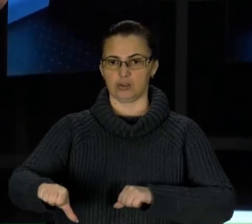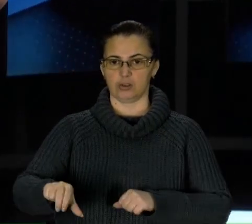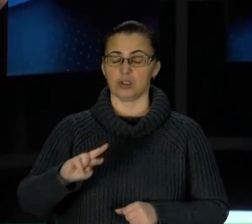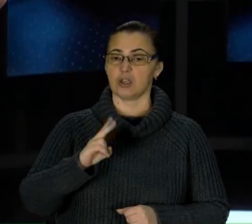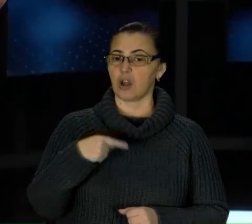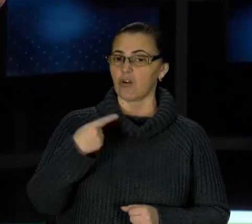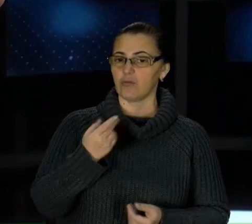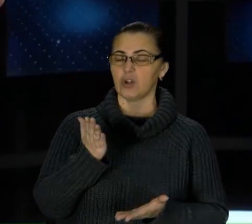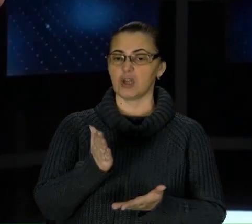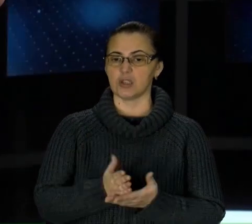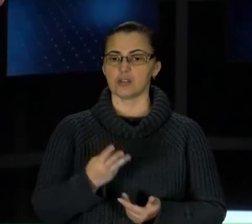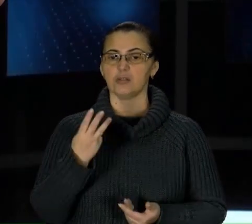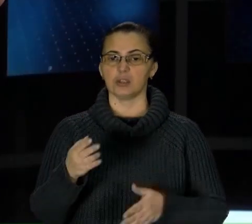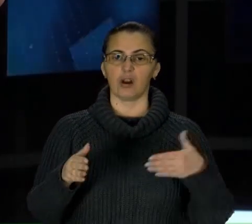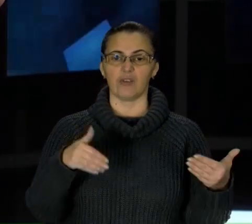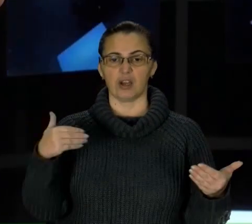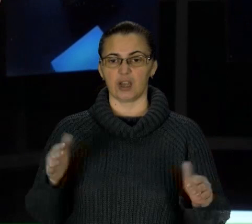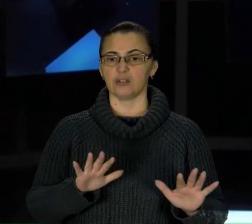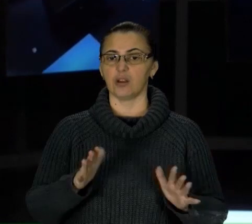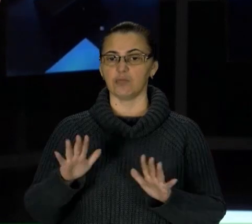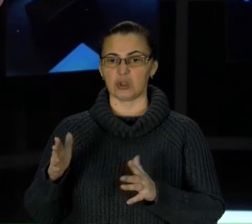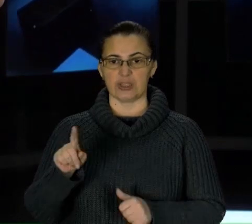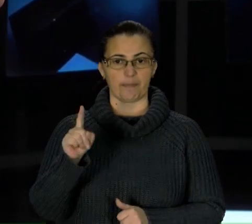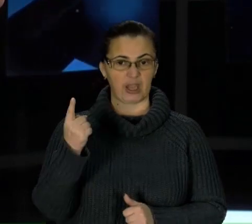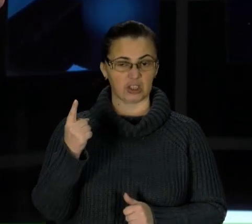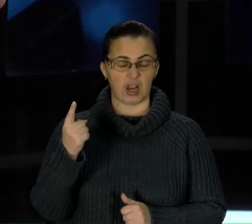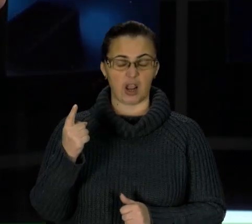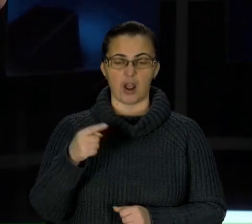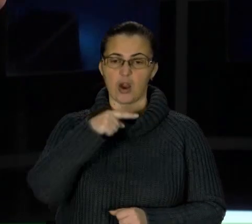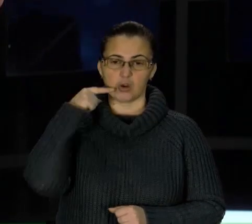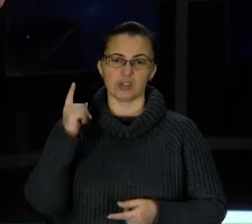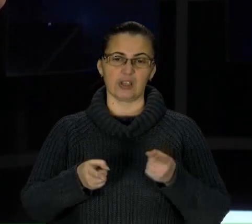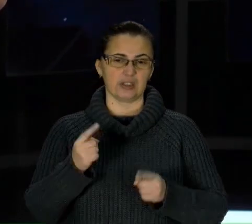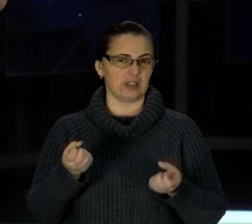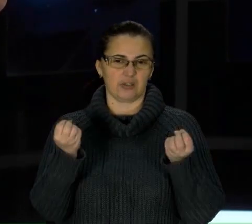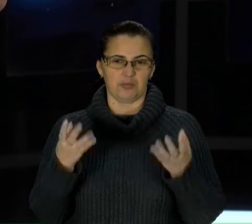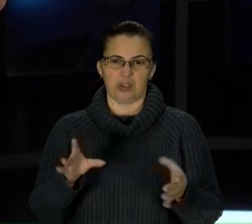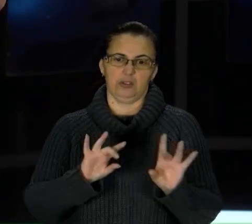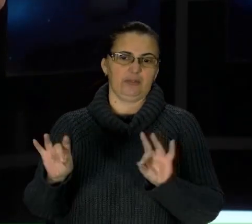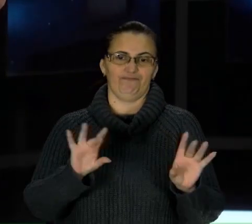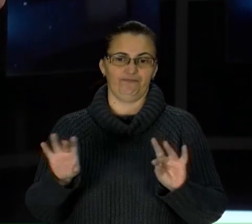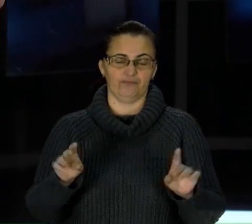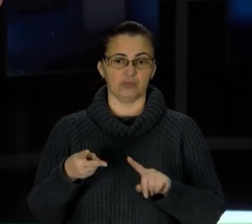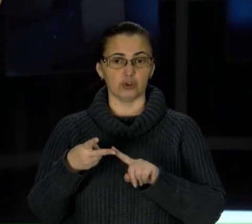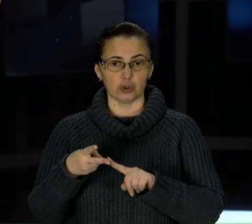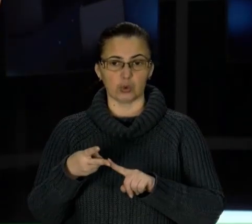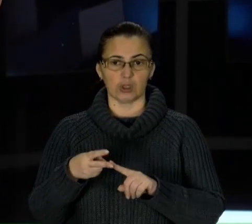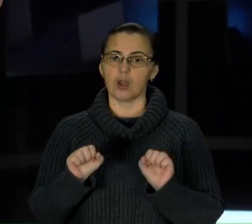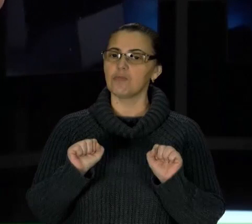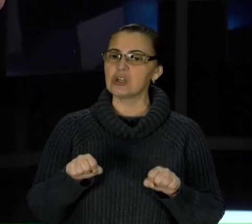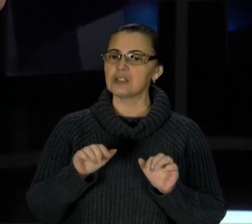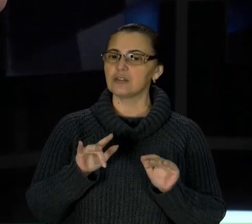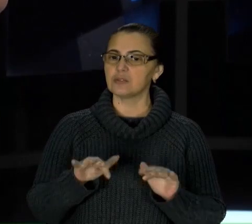кажуть, існує три варіанти подій. Перший – Росія дійсно просто грає м'язами. Другий – імовірна